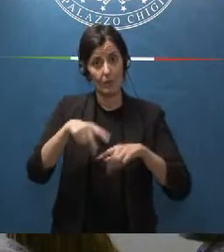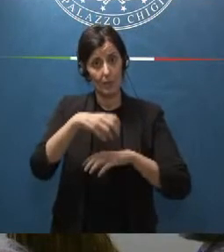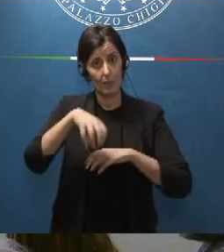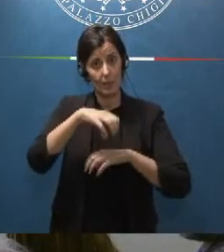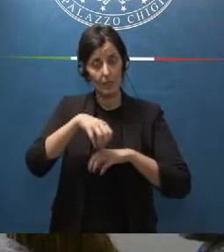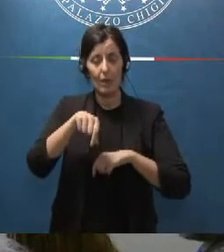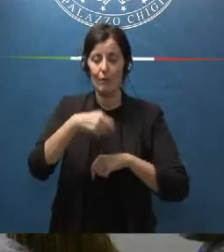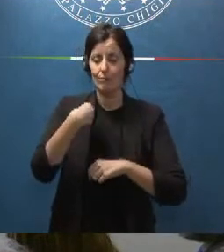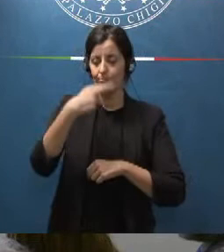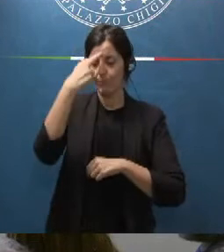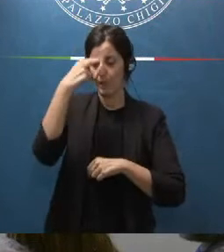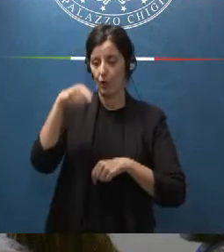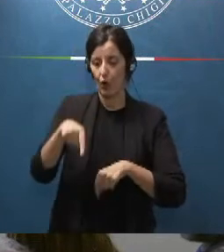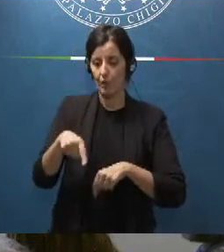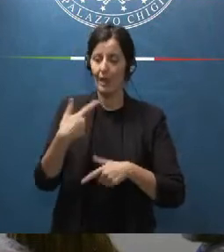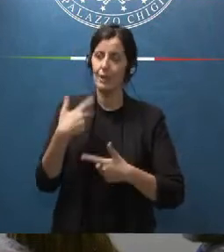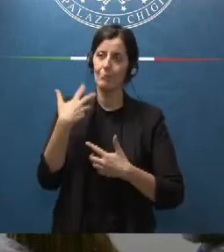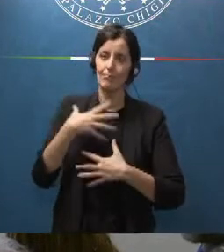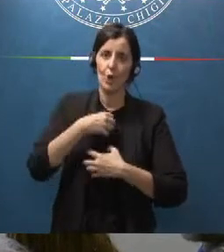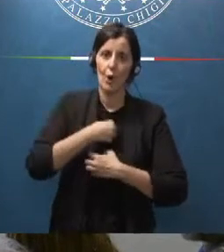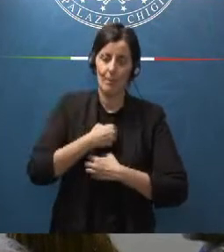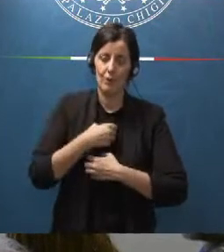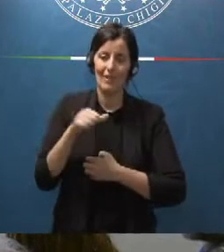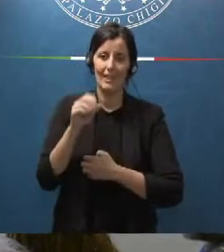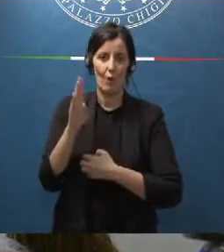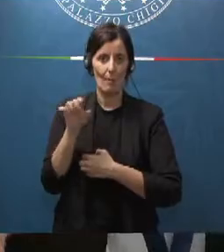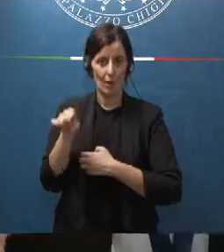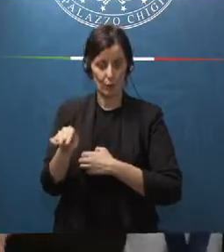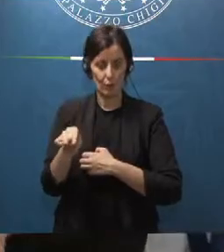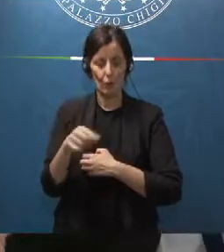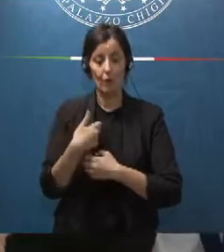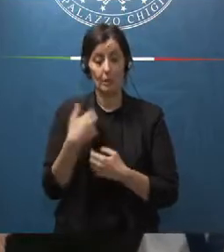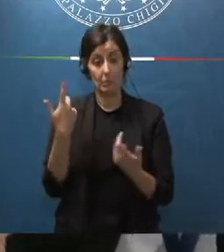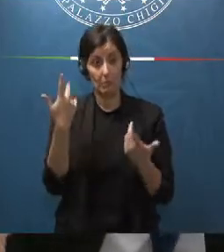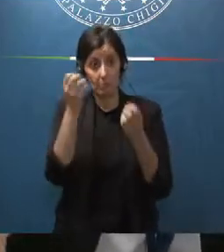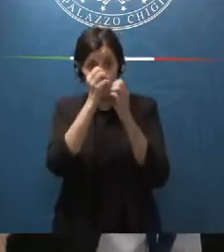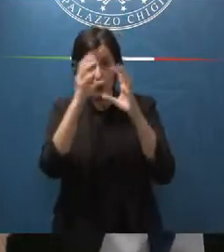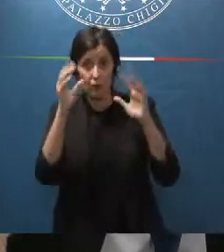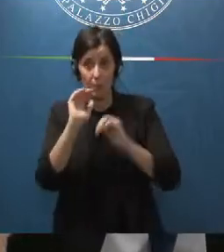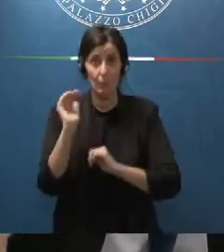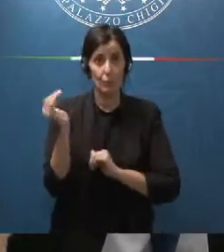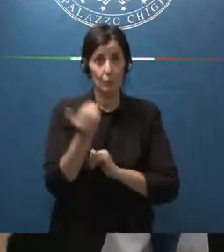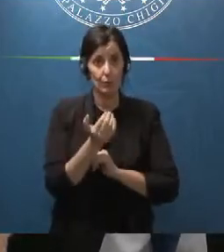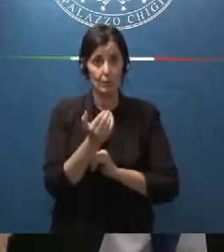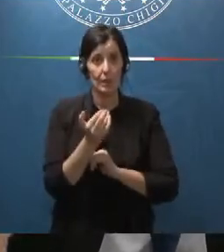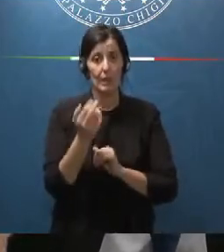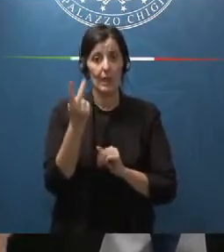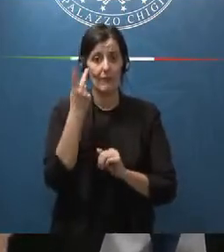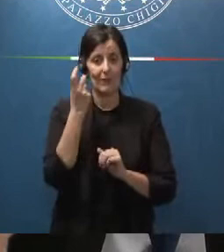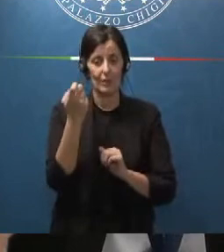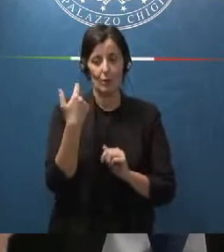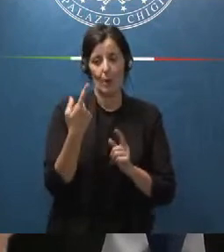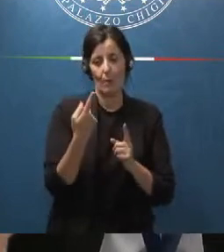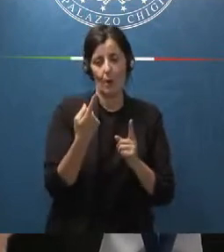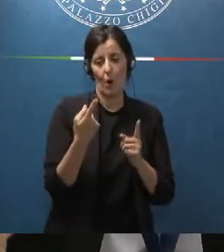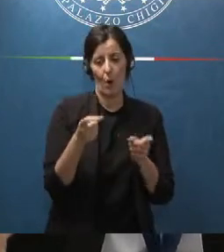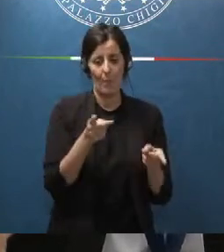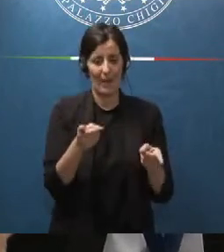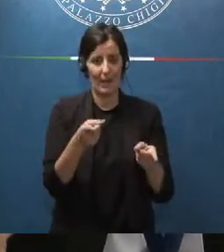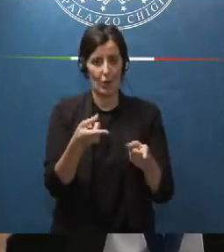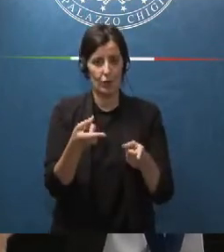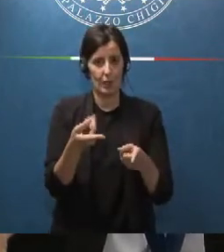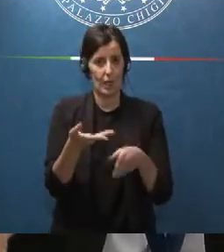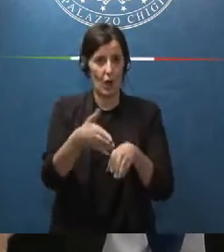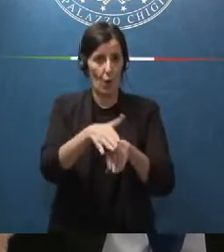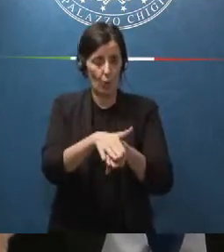avete ricordato con commozione Silvio Berlusconi immaginiamo tutti che dopo i giorni del lutto verranno anche i